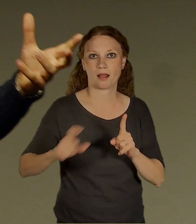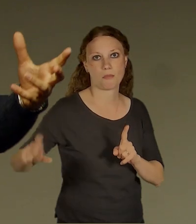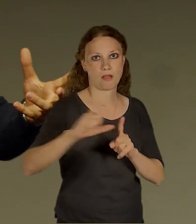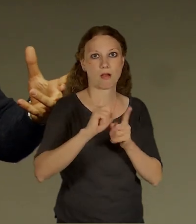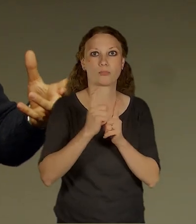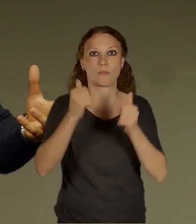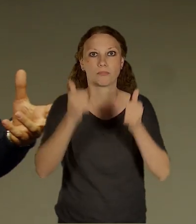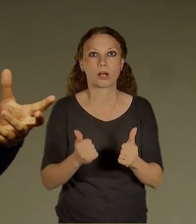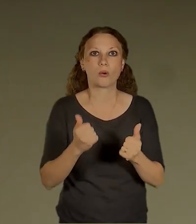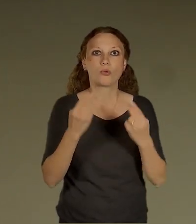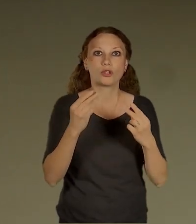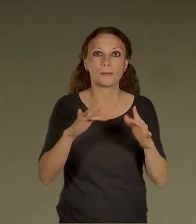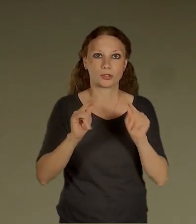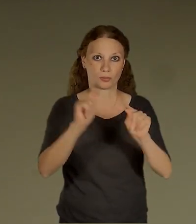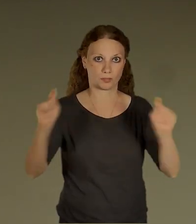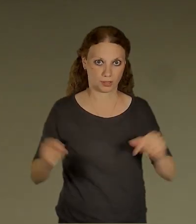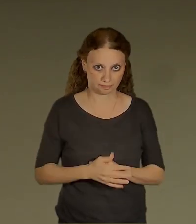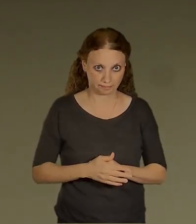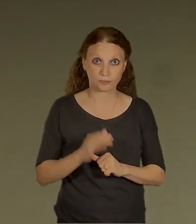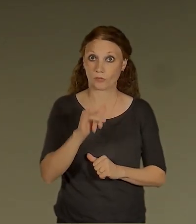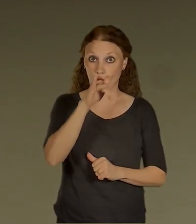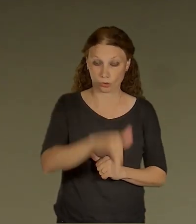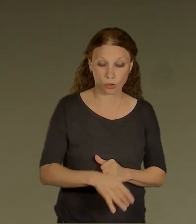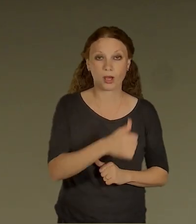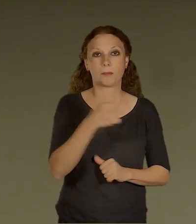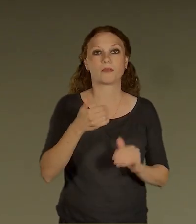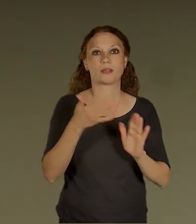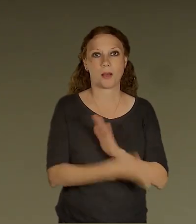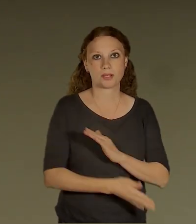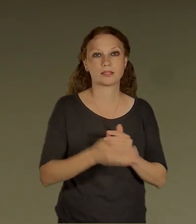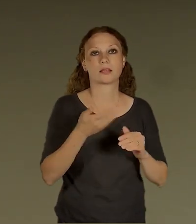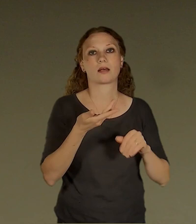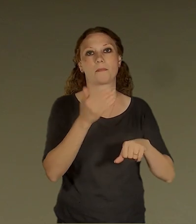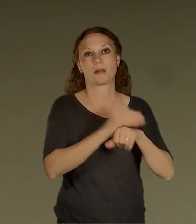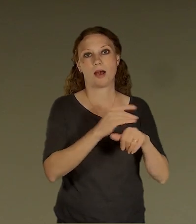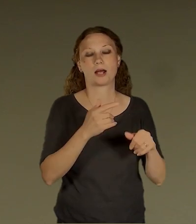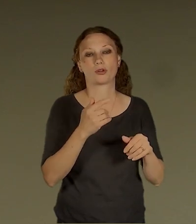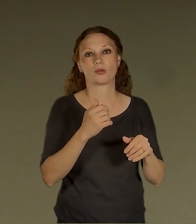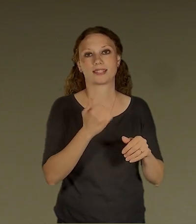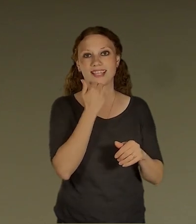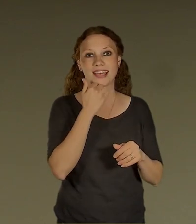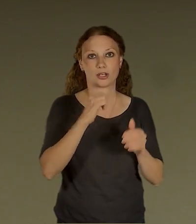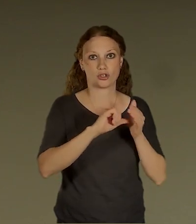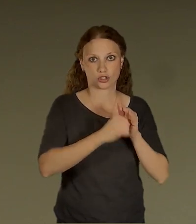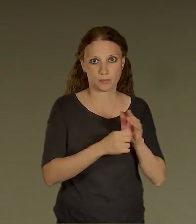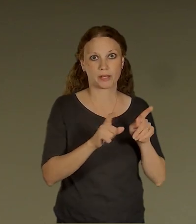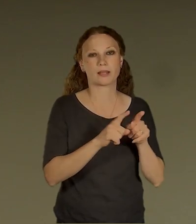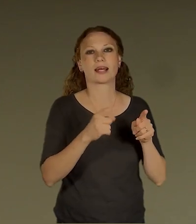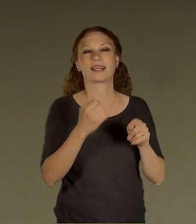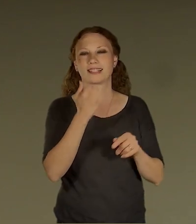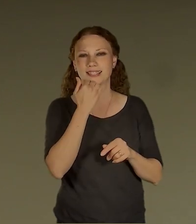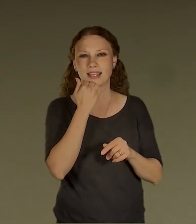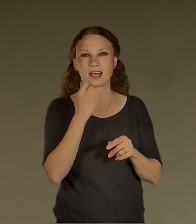Budeme tady na to mít prvního náměstka primátora Zdeňka Hřiba, a taky bude mluvit Zdeněk Velfl, který tady bude zastupovat částečně